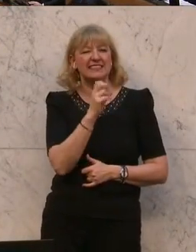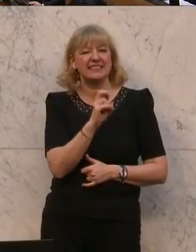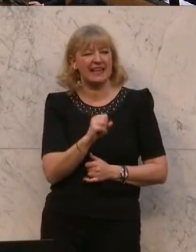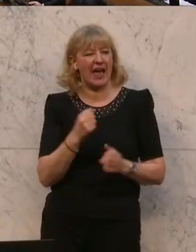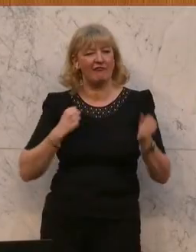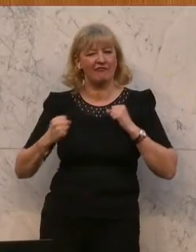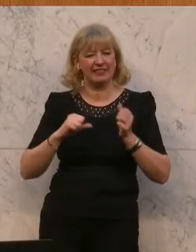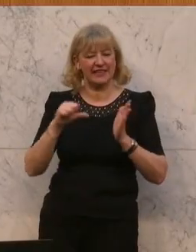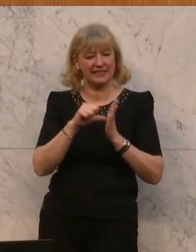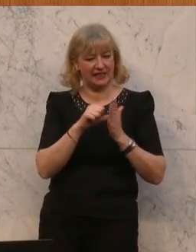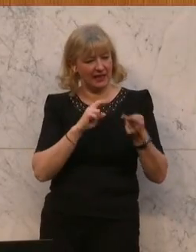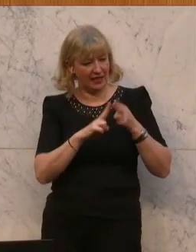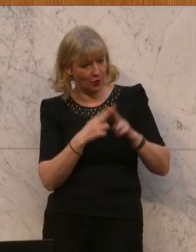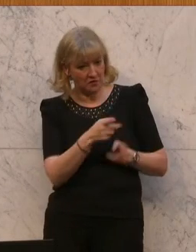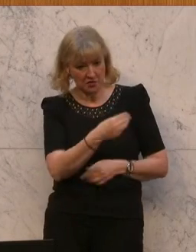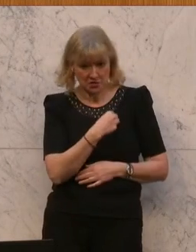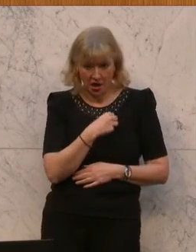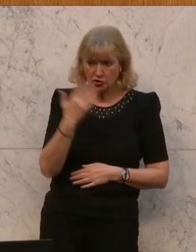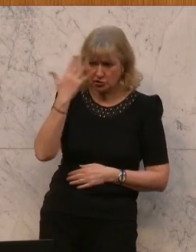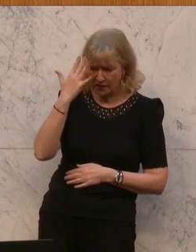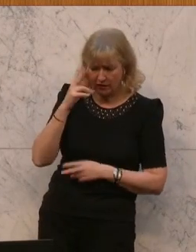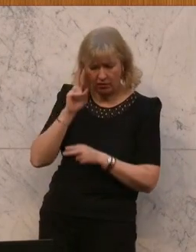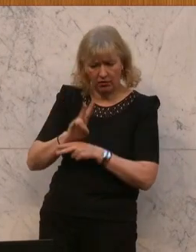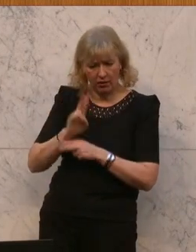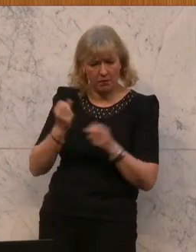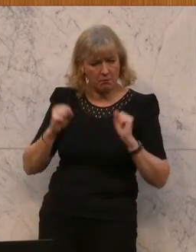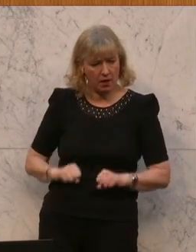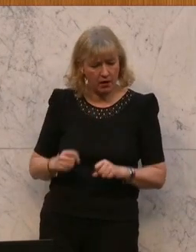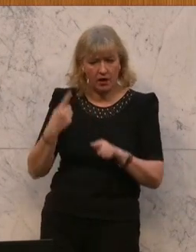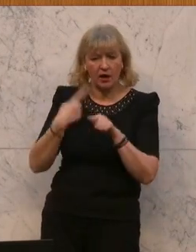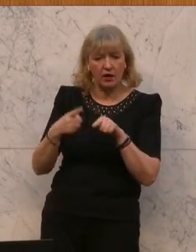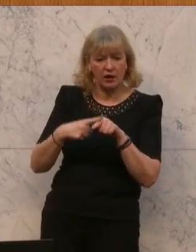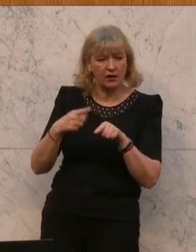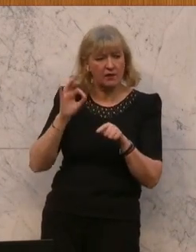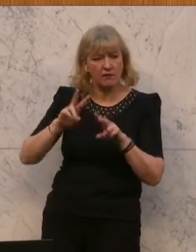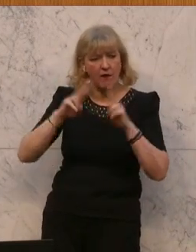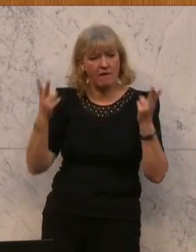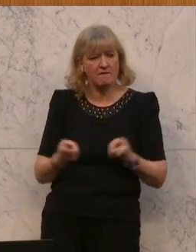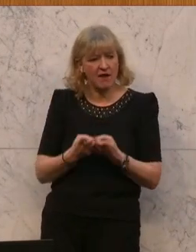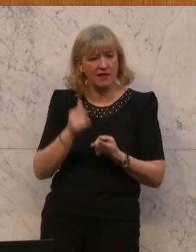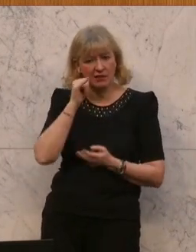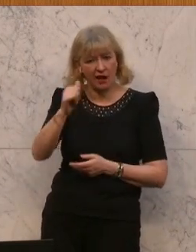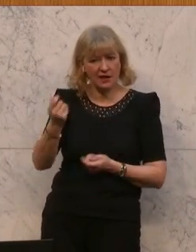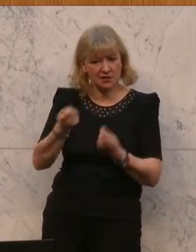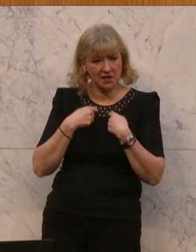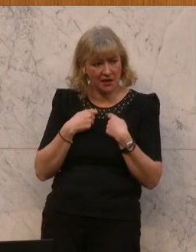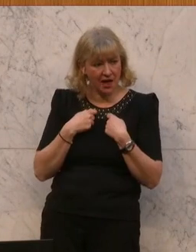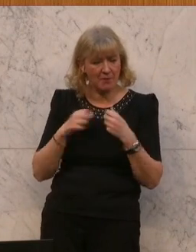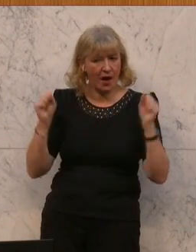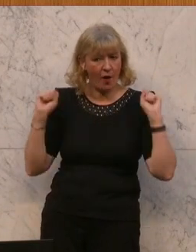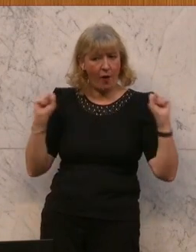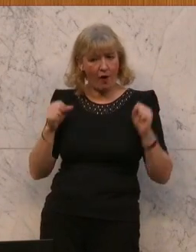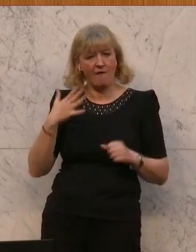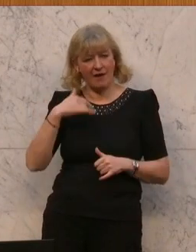und die hat mir gesagt, stell dir vor, die Deporte Bank hat mir einen Kredit für ihre Weltreise gegeben. Juhu! Und sie ist natürlich